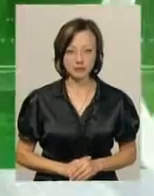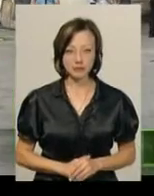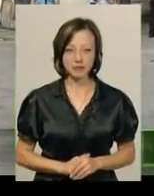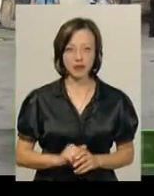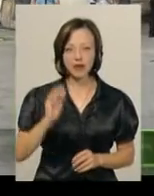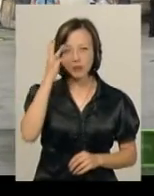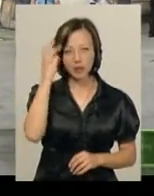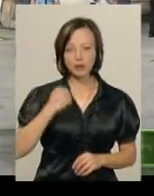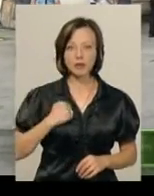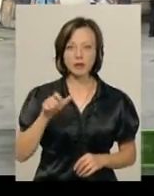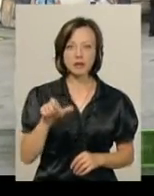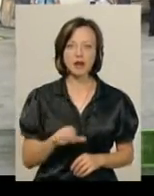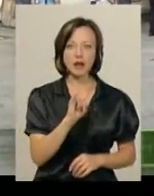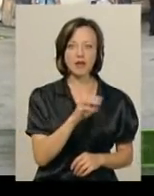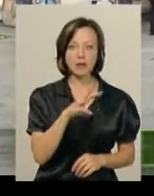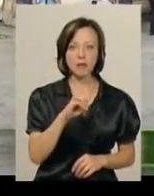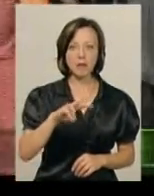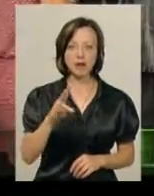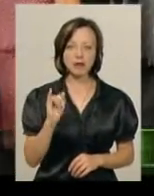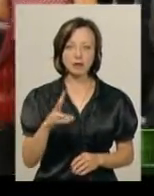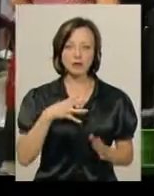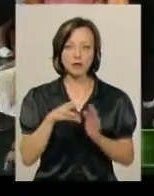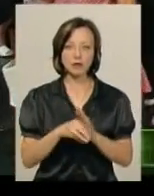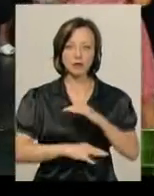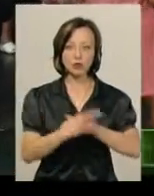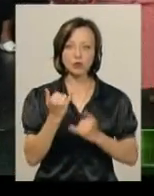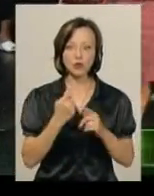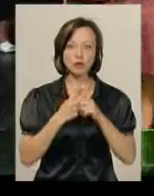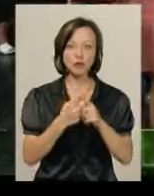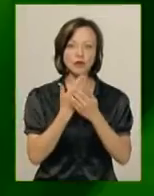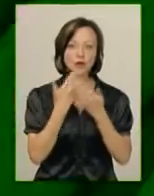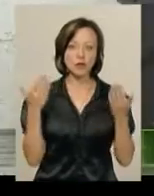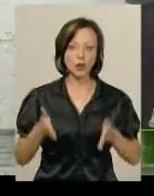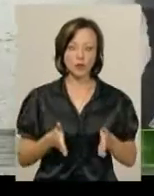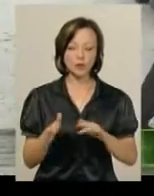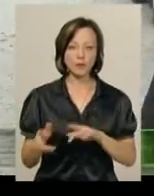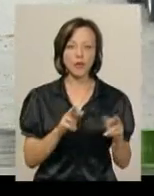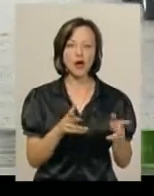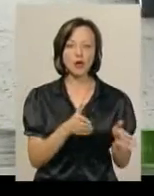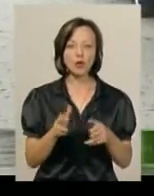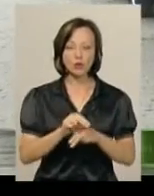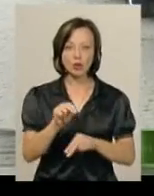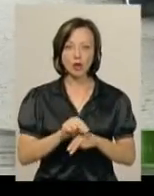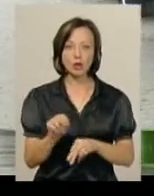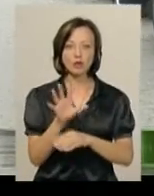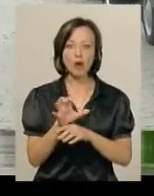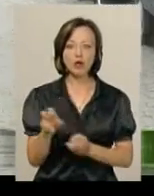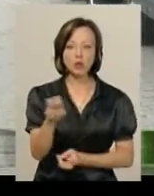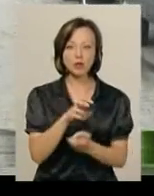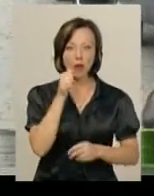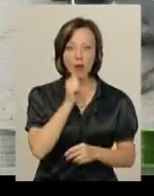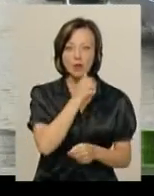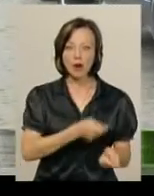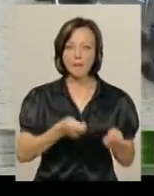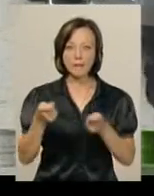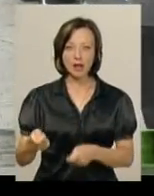Хмельницького бійця Івана Мельника, який загинув на Сході, сьогодні проведжали в останню путь. Як готують собак шукачів контрабанди в регіональному